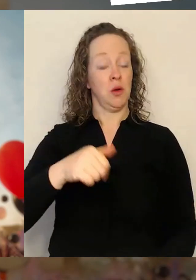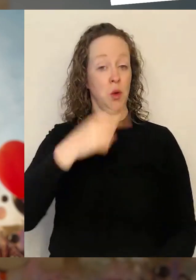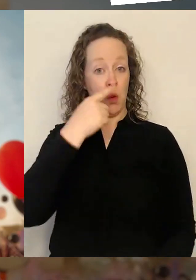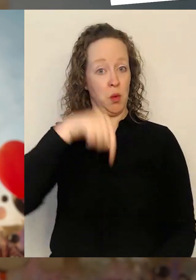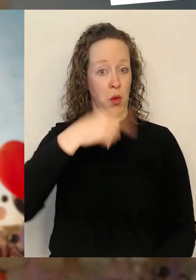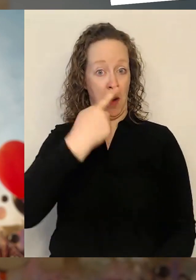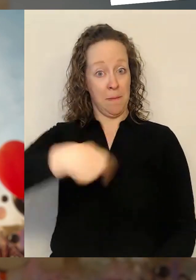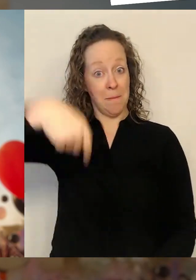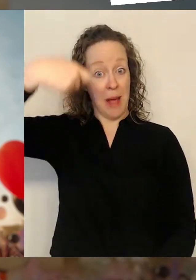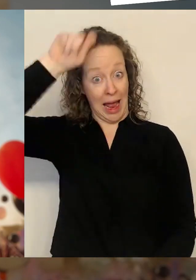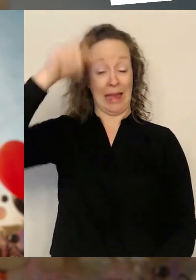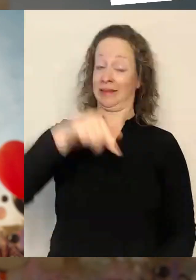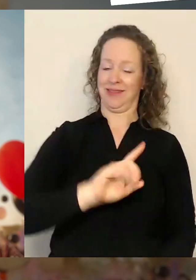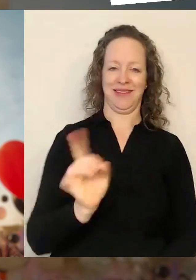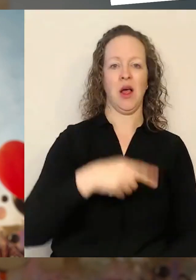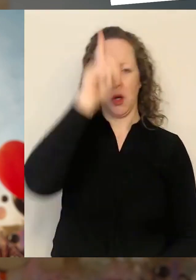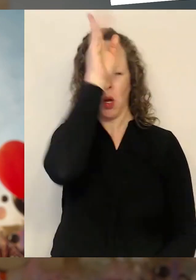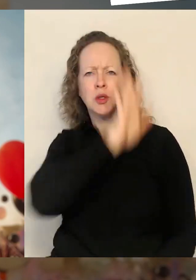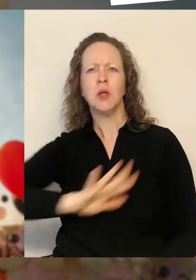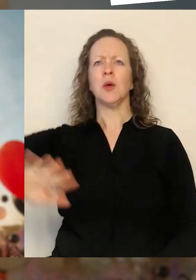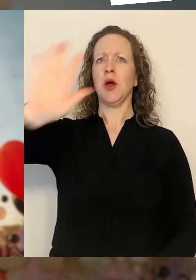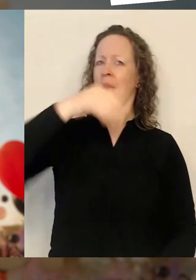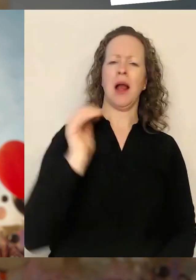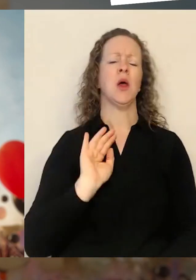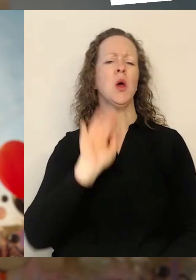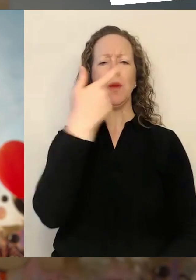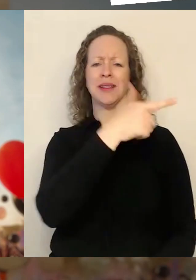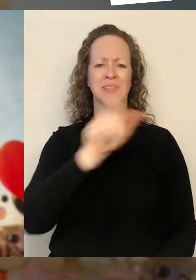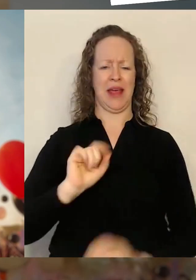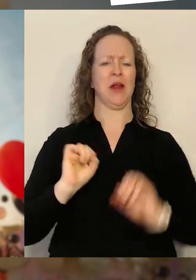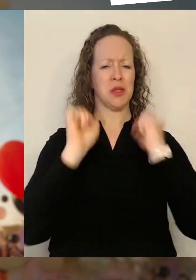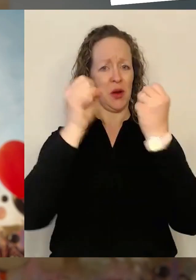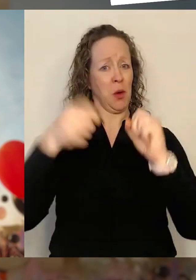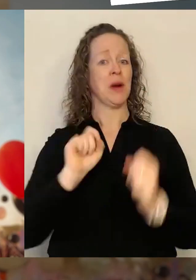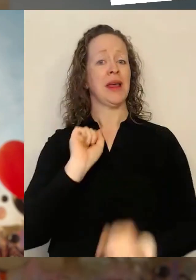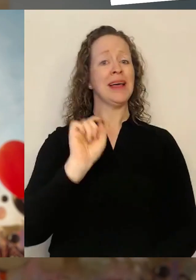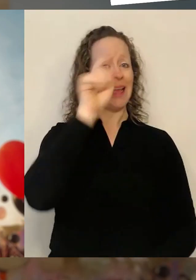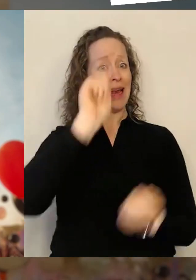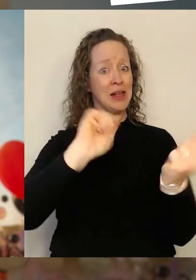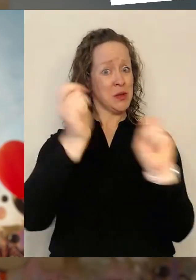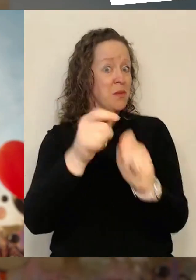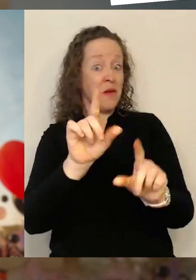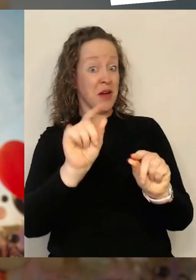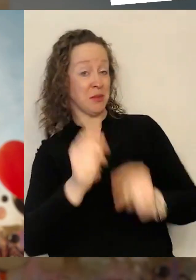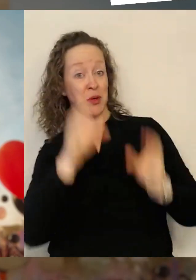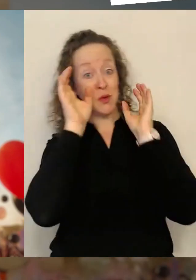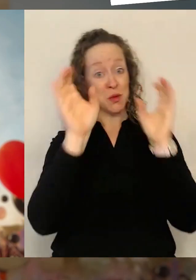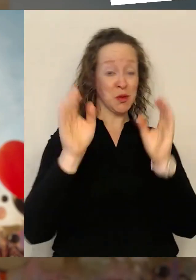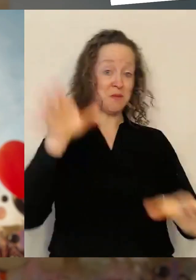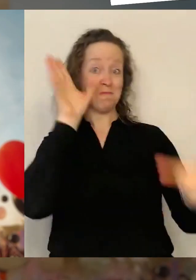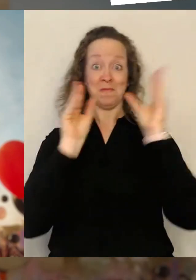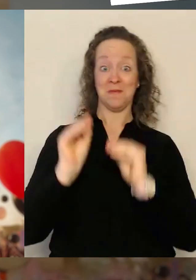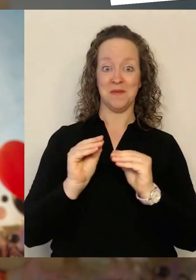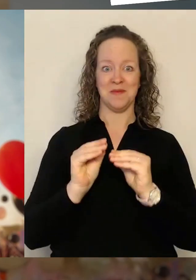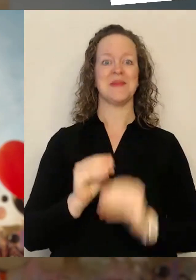viel geboten. Ihr könnt bei über 2000 Aktionen Digitalisierung erleben. Und zum ersten Mal haben wir auch ein Fokusthema mitgebracht, nämlich